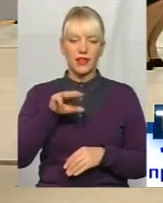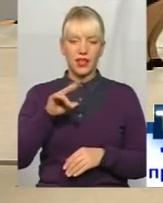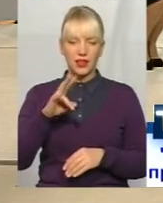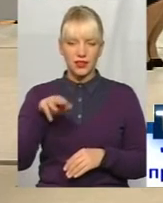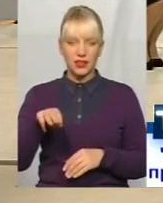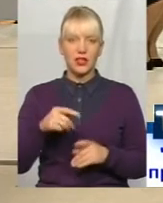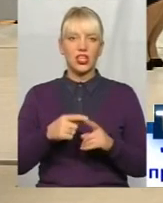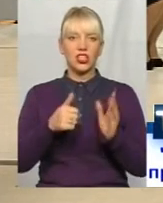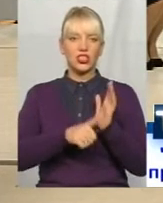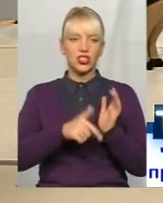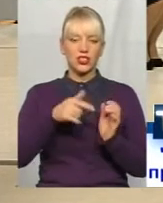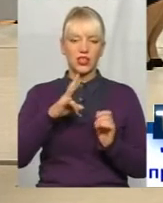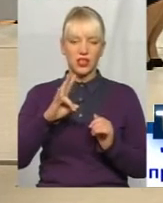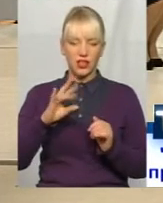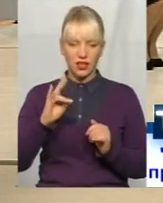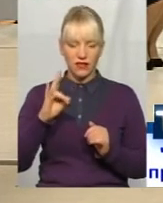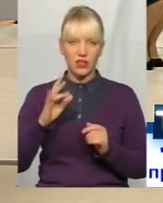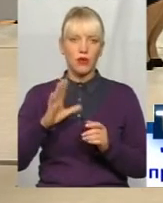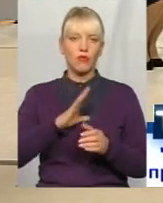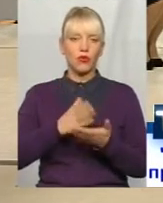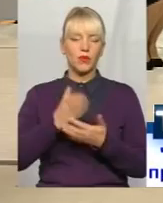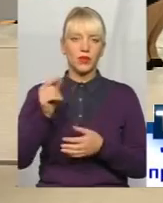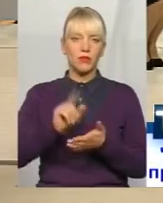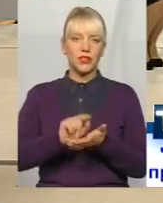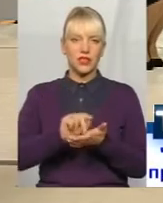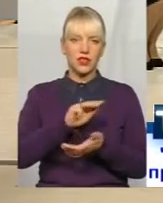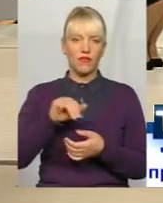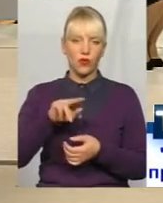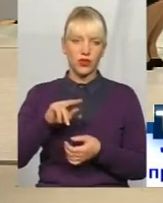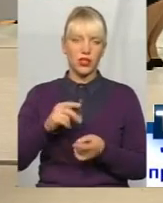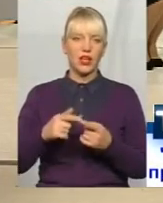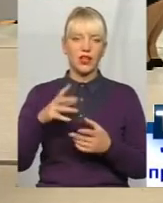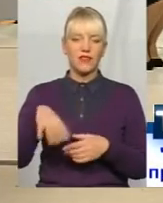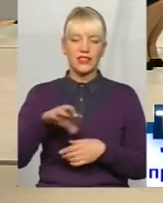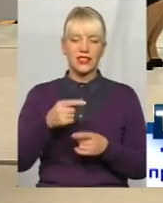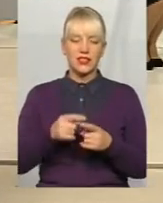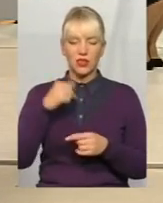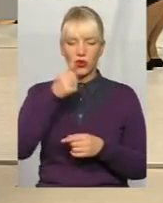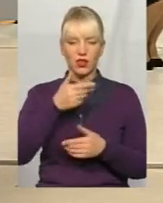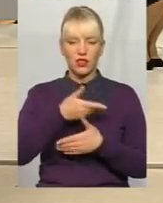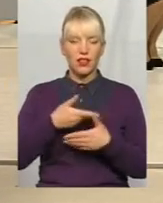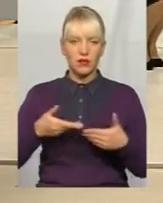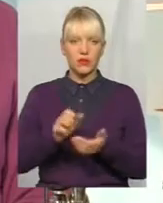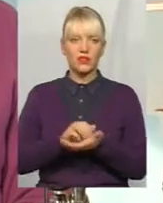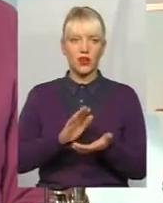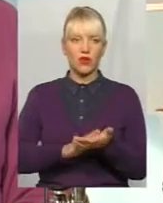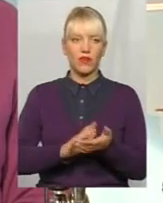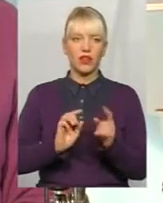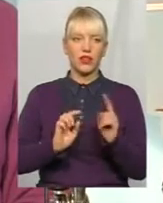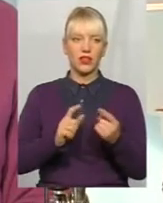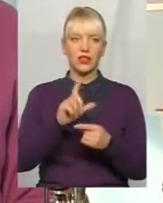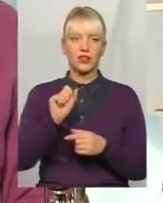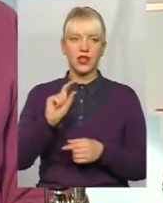фонд, нам ці всі роки, і щоб люди не був на цей час патент, і нам зарахували рік за рік